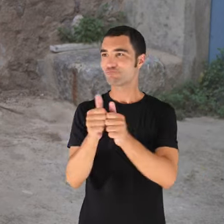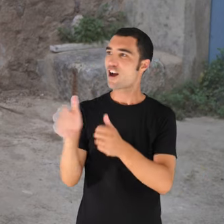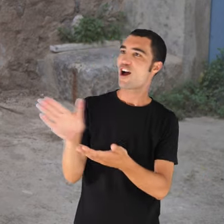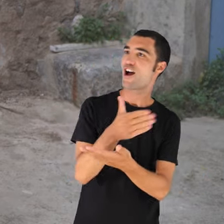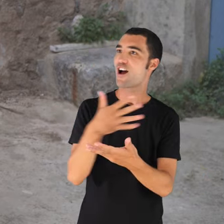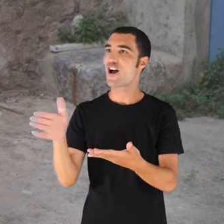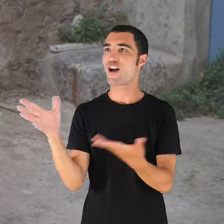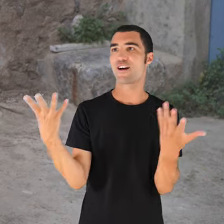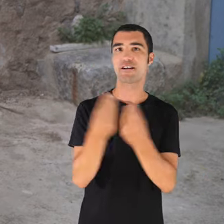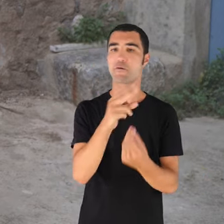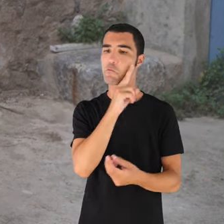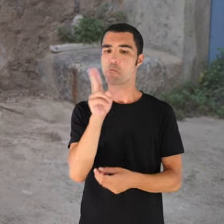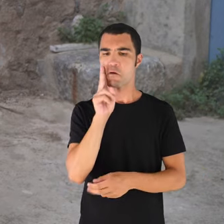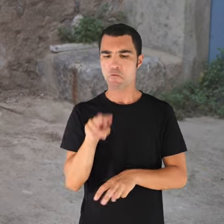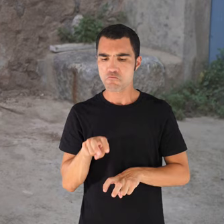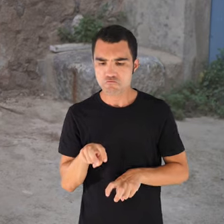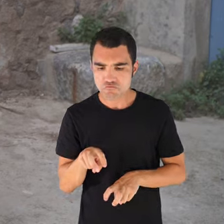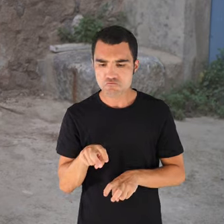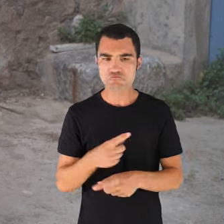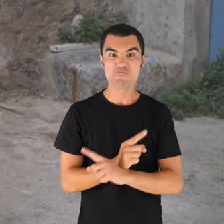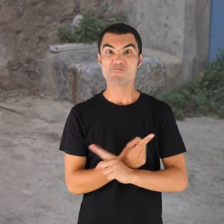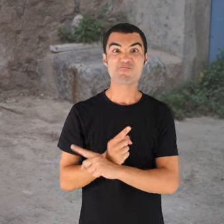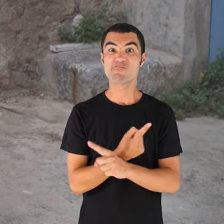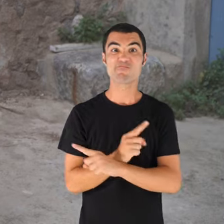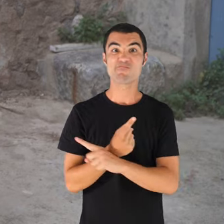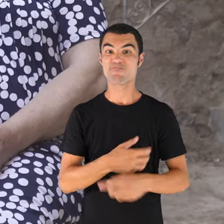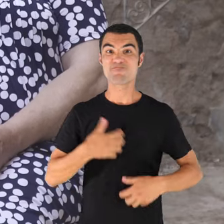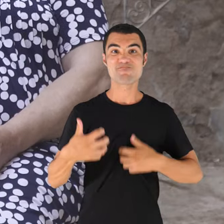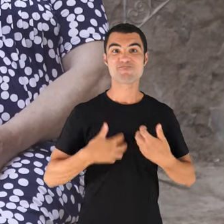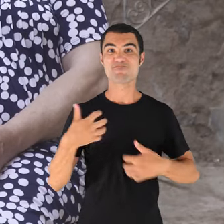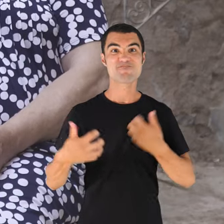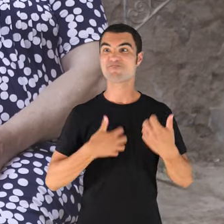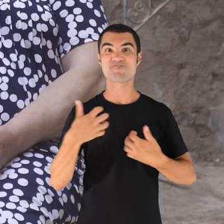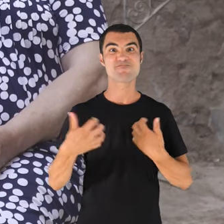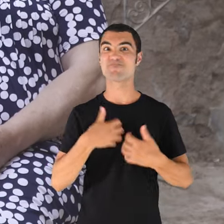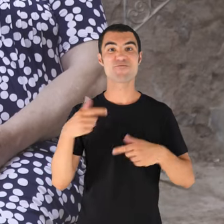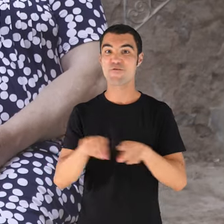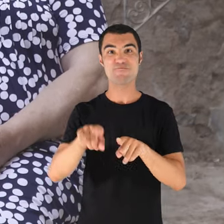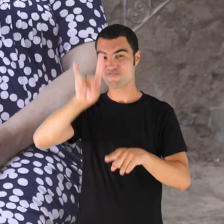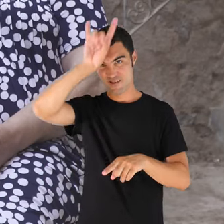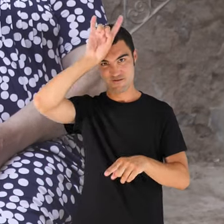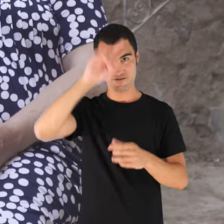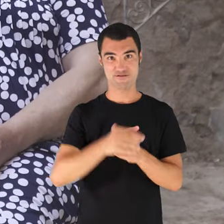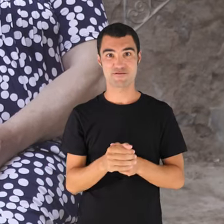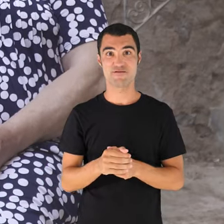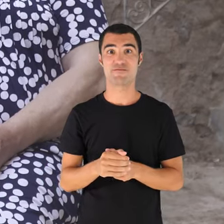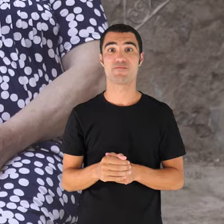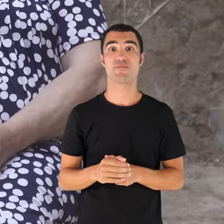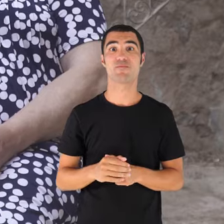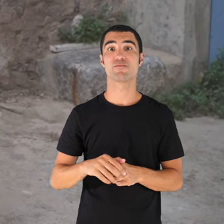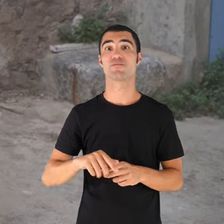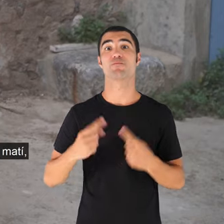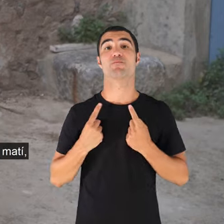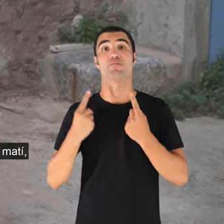vina... Estava rabiosa. Que anava més rabiosa que el dimoni. Primer vam tenir l'Aurora, i llavors vam tenir Sant